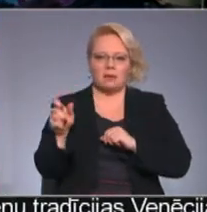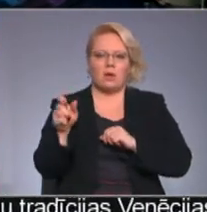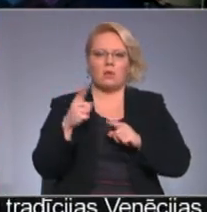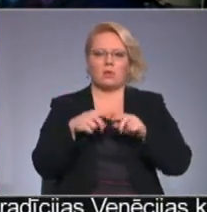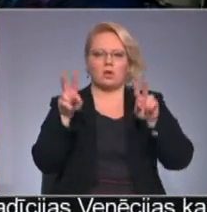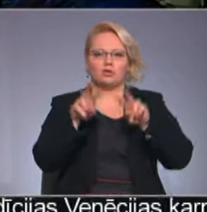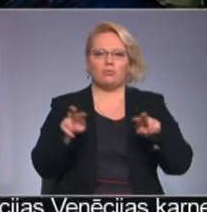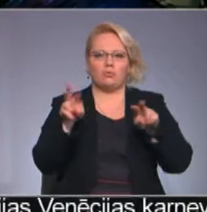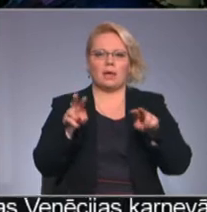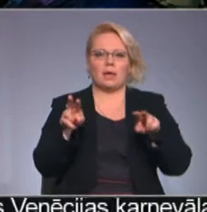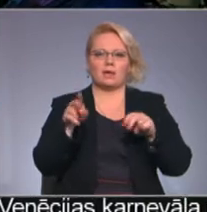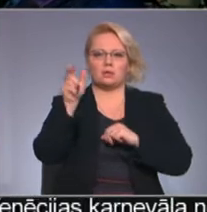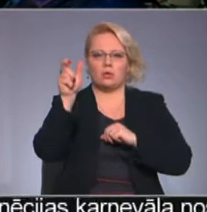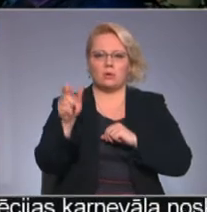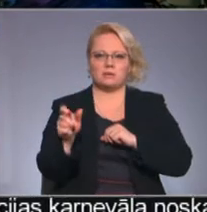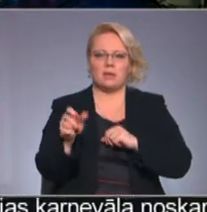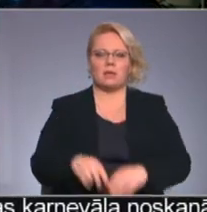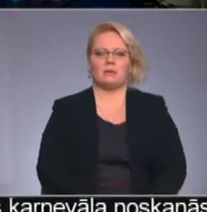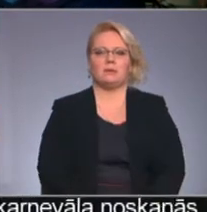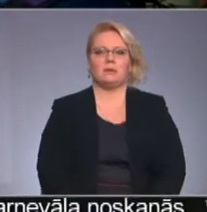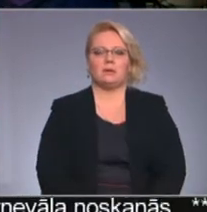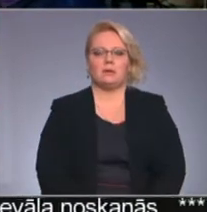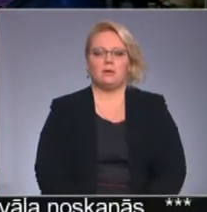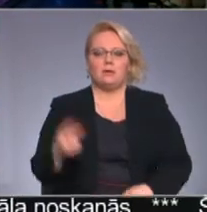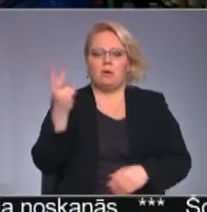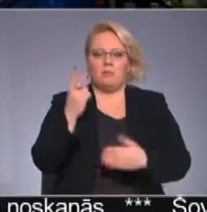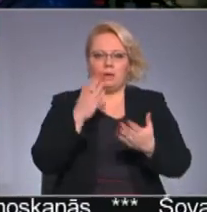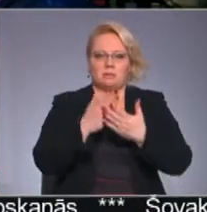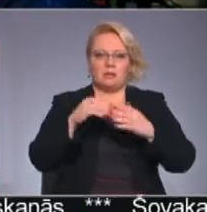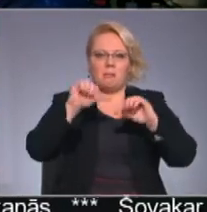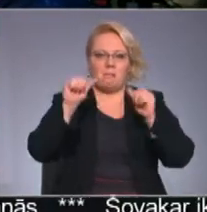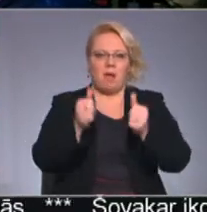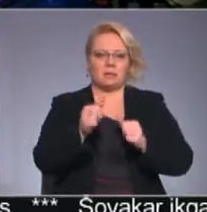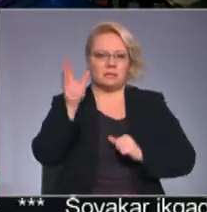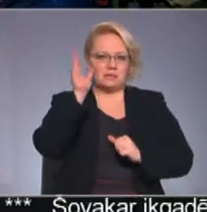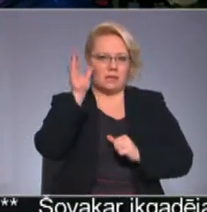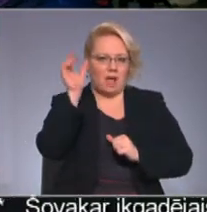žūrīs lielceklē Laimas Slava. Jūs abas esat mākslas zinātniecas.